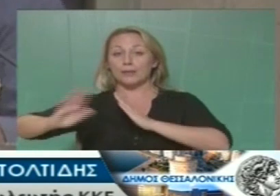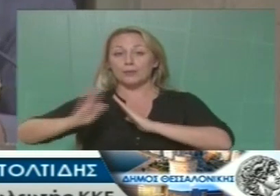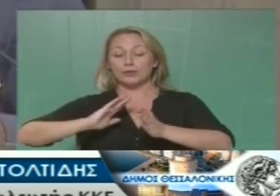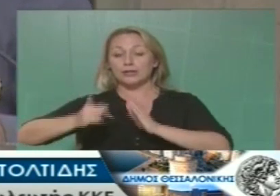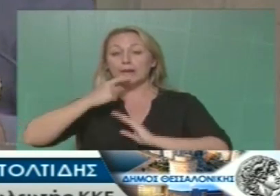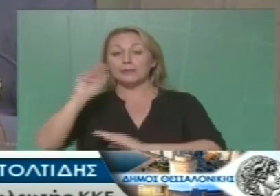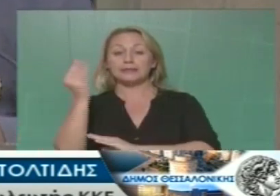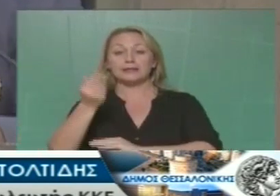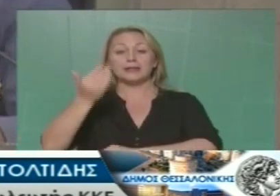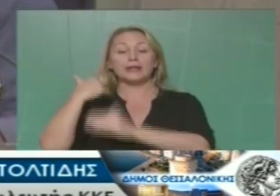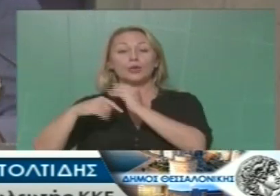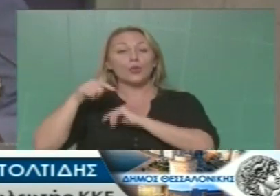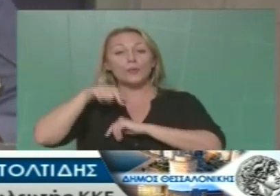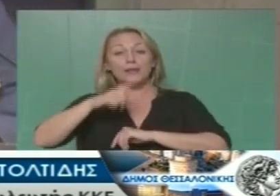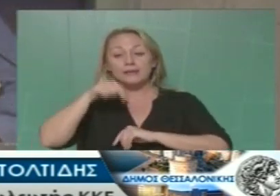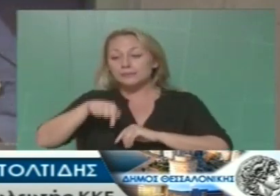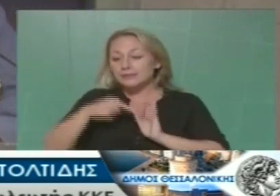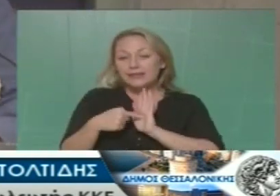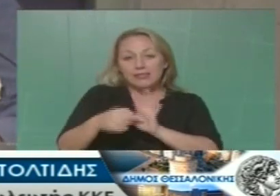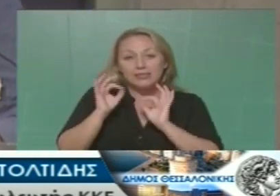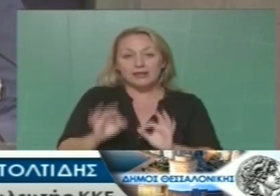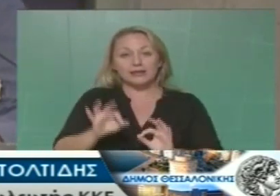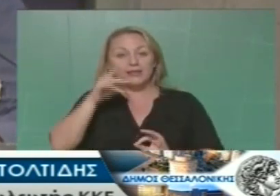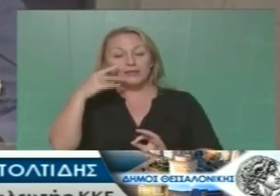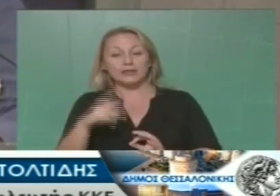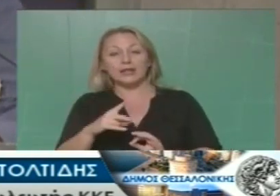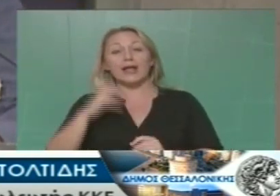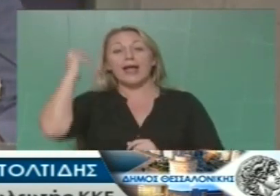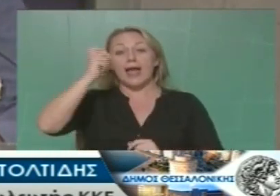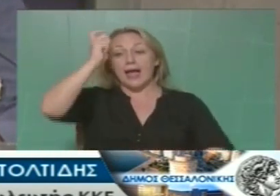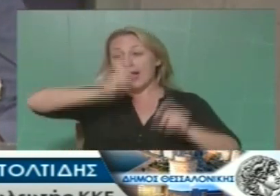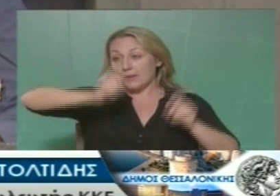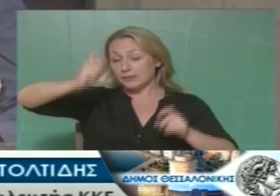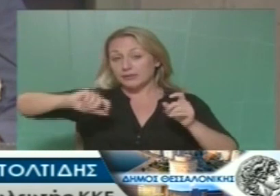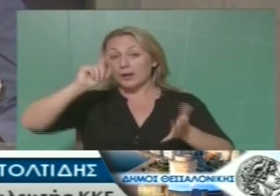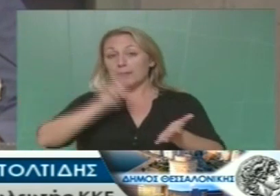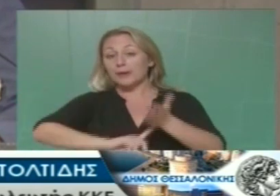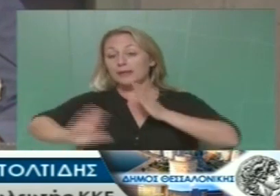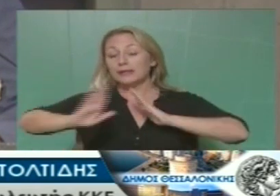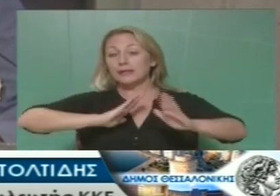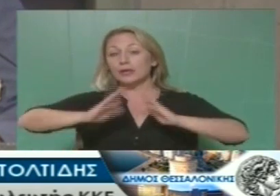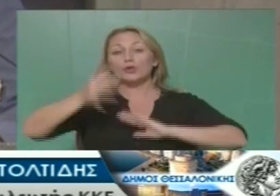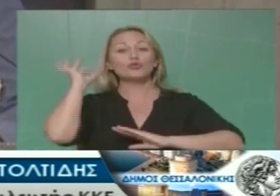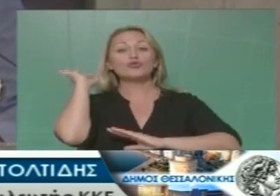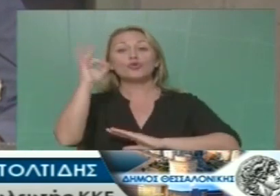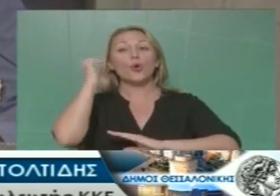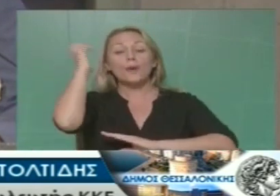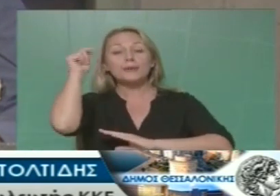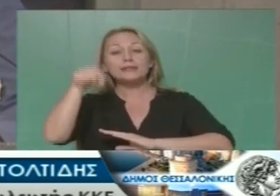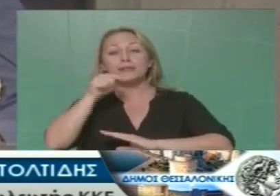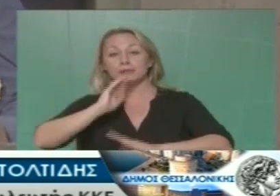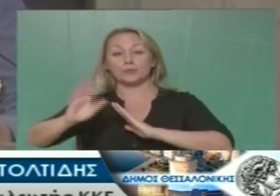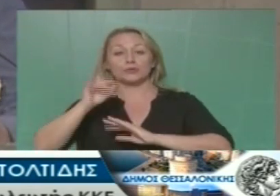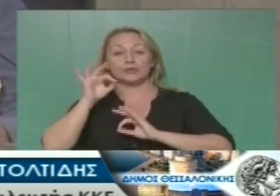πολιτικής κληρονομιάς της πόλης που εκπροσωπεί κάθε επιστήμονας έχει χρέος να υπερασπίσει το σκοπό της επιστήμης του